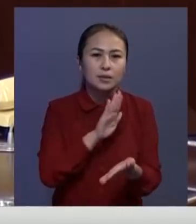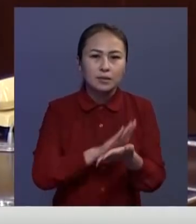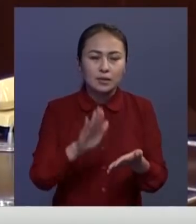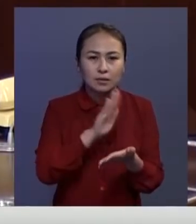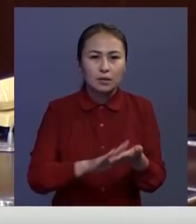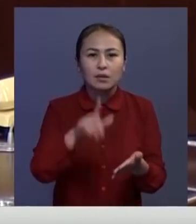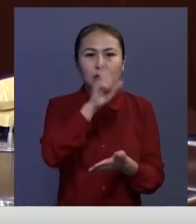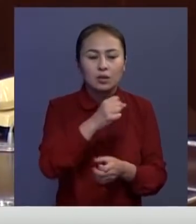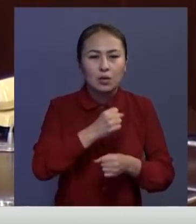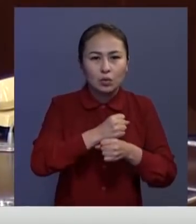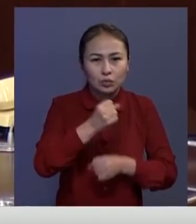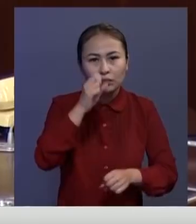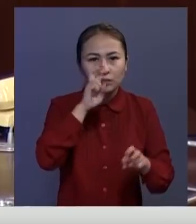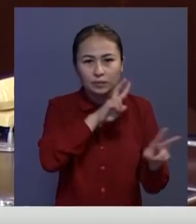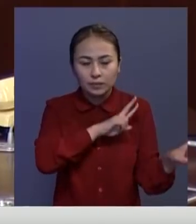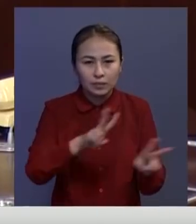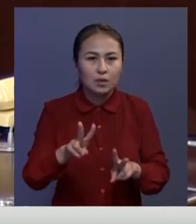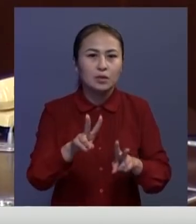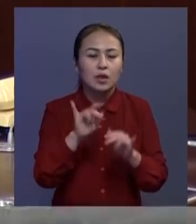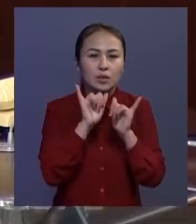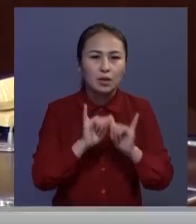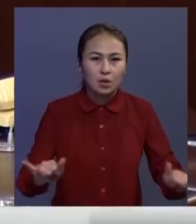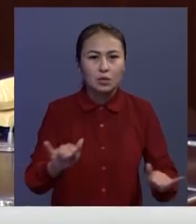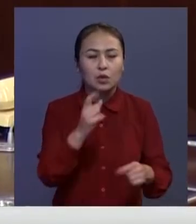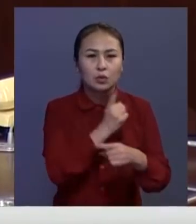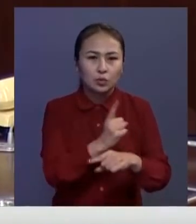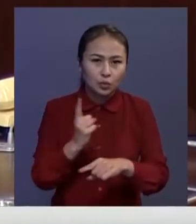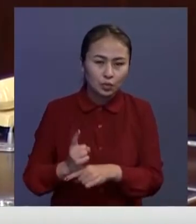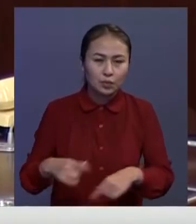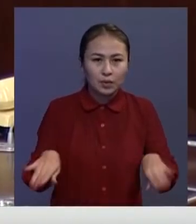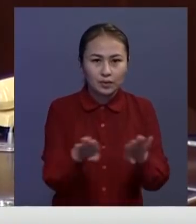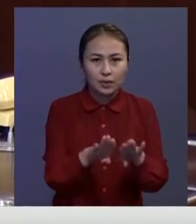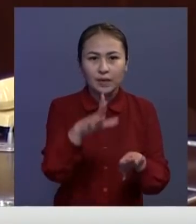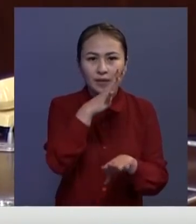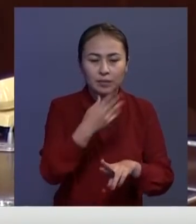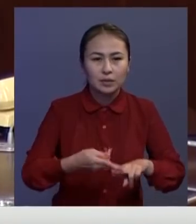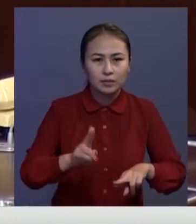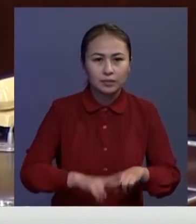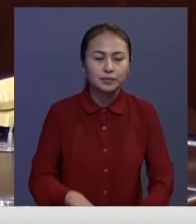жағдайдық қатан бақылау ауы, вирусын таруылына жол бермеу асаманызды менед болып табылады.